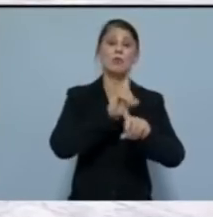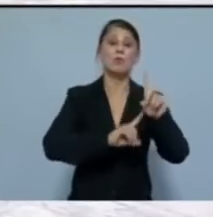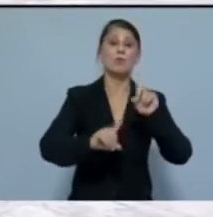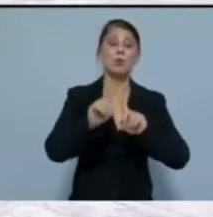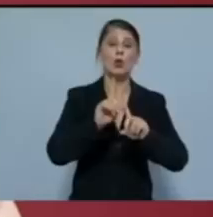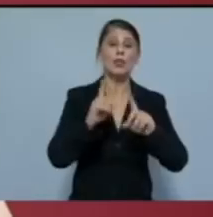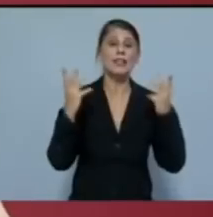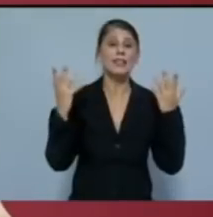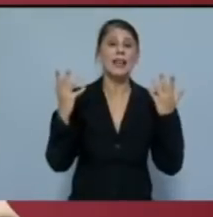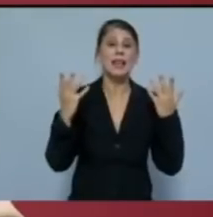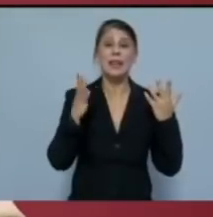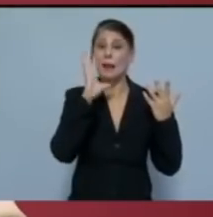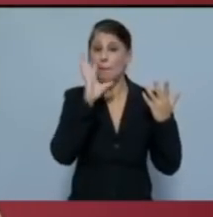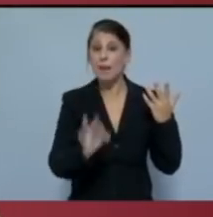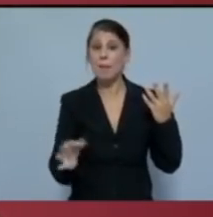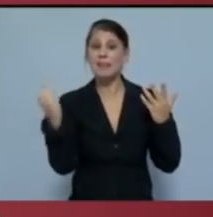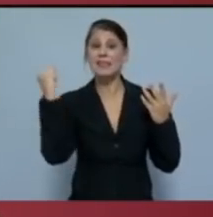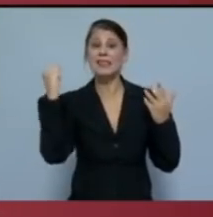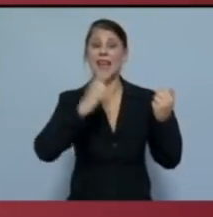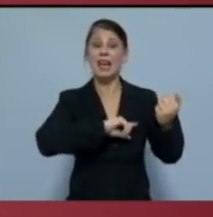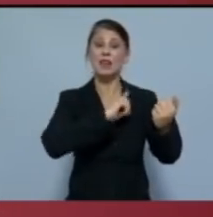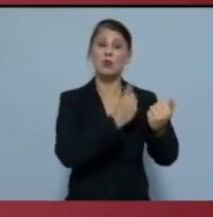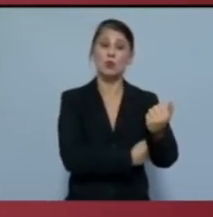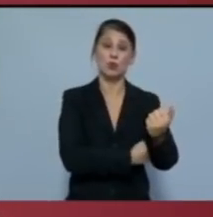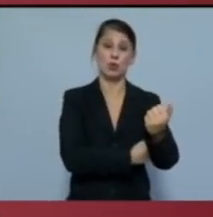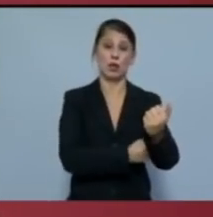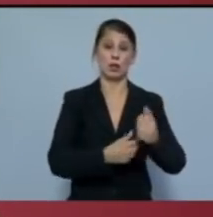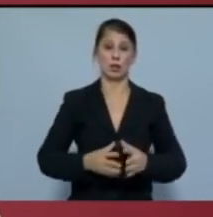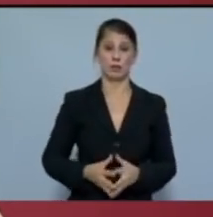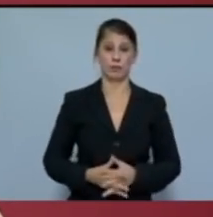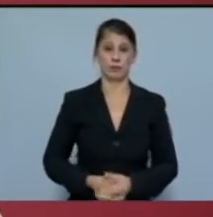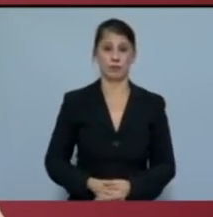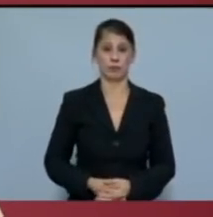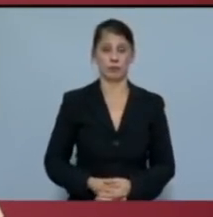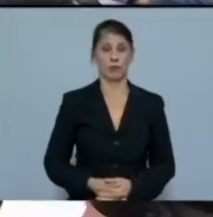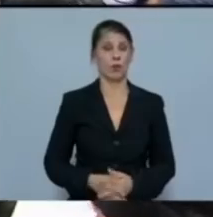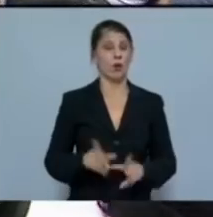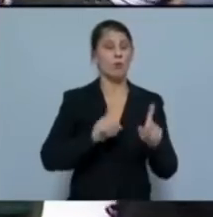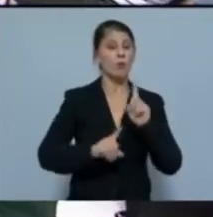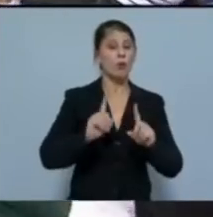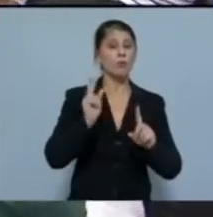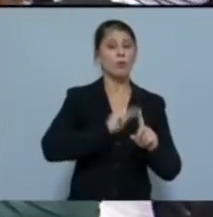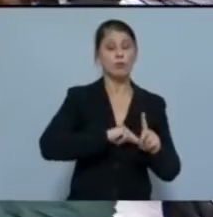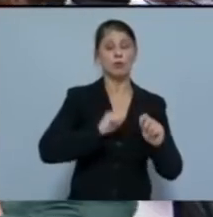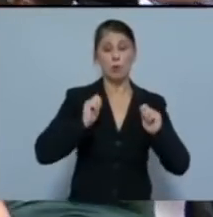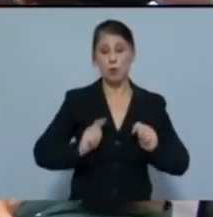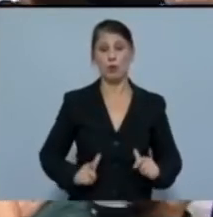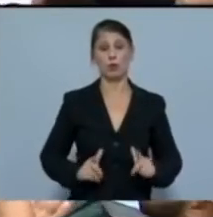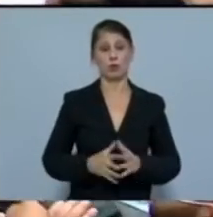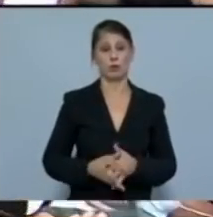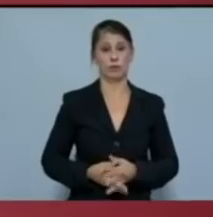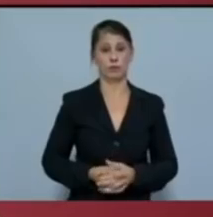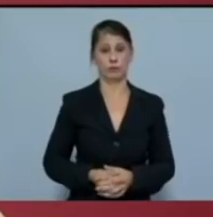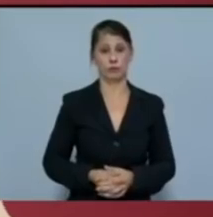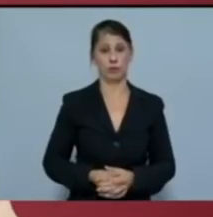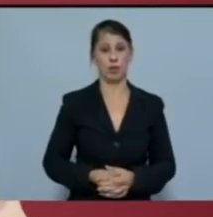χέρια του την πραγματική εξουσία, ποιος καρπώνεται τον πλούτο που παράγεται. Γι' αυτό το